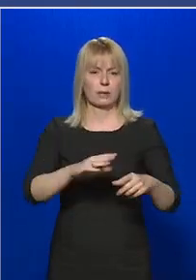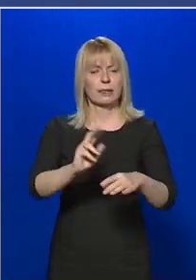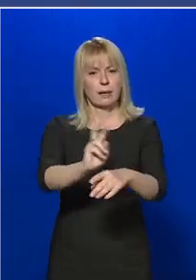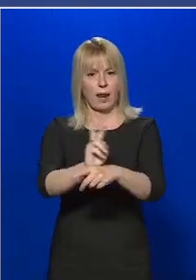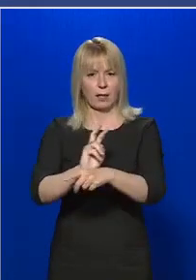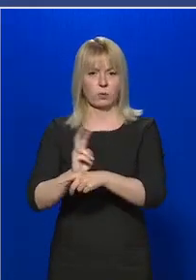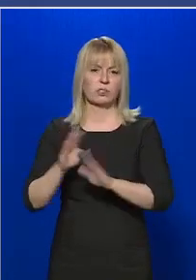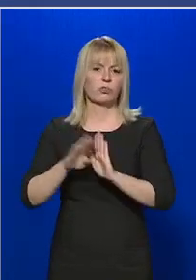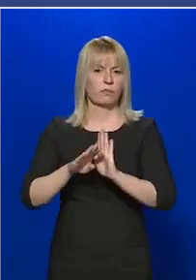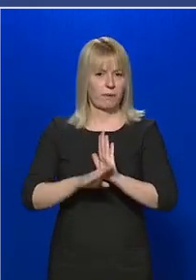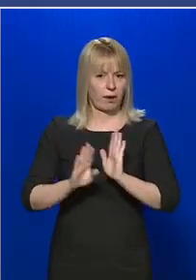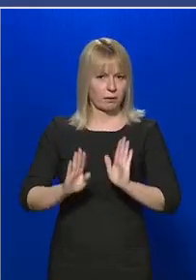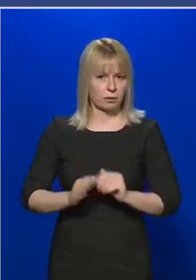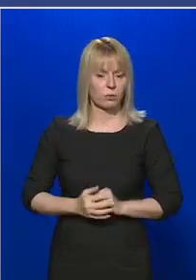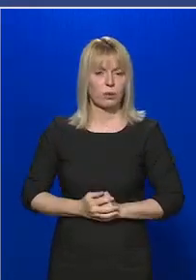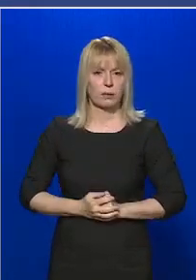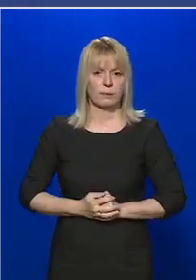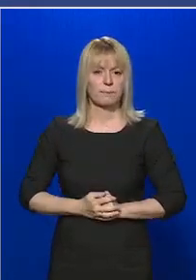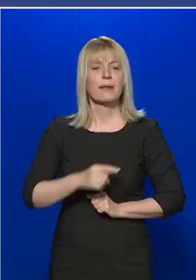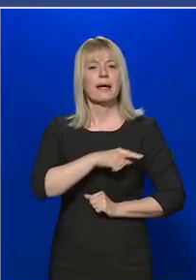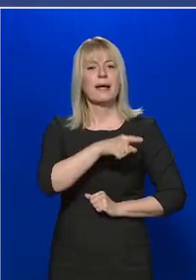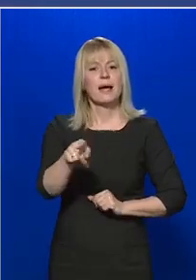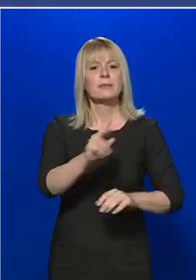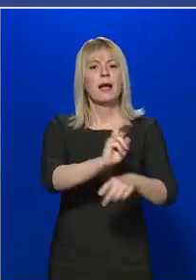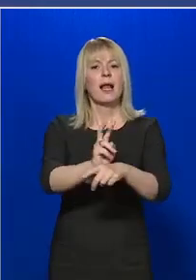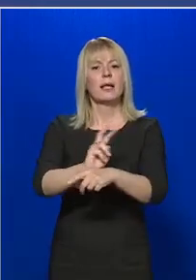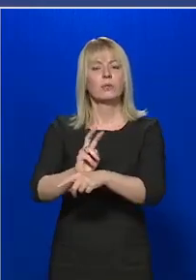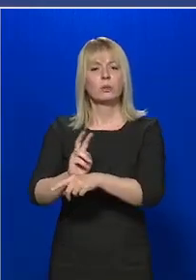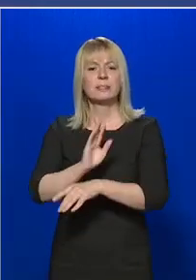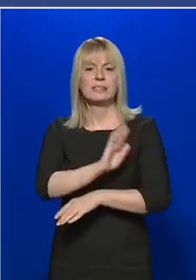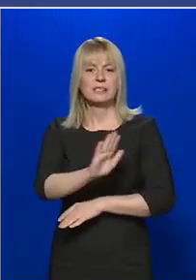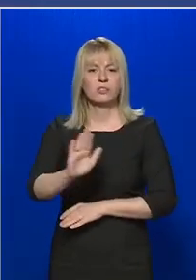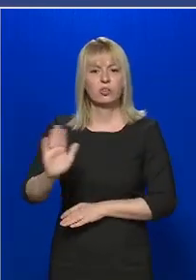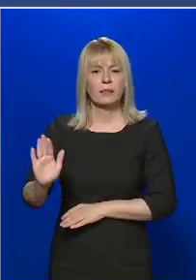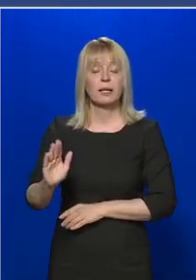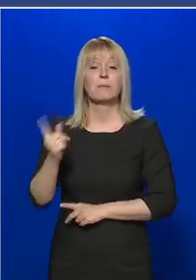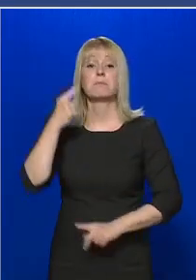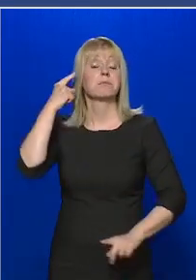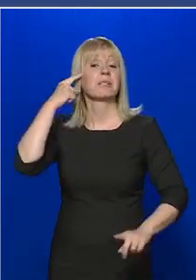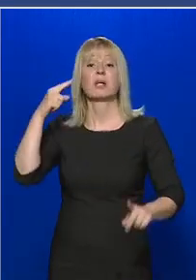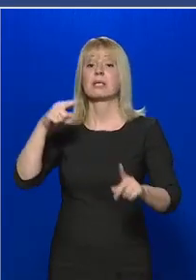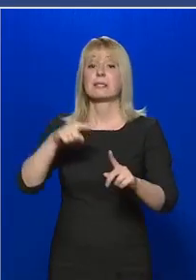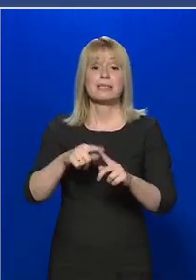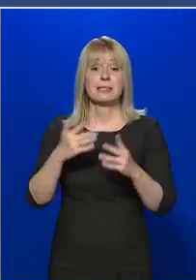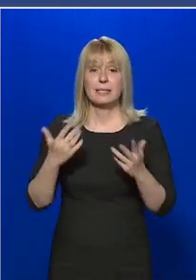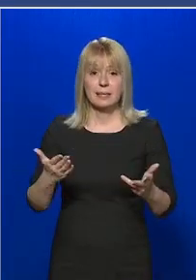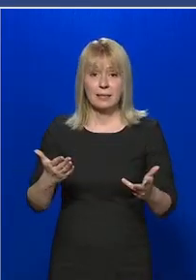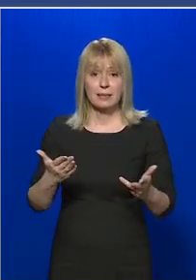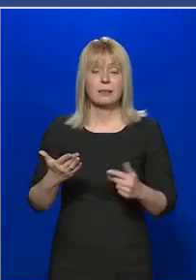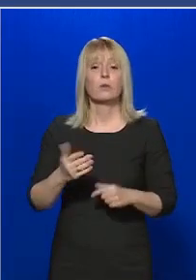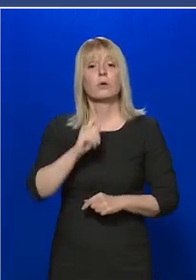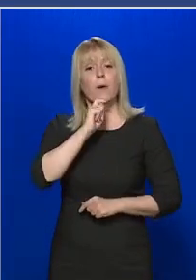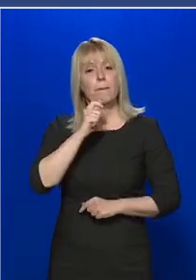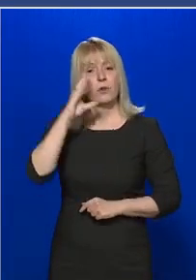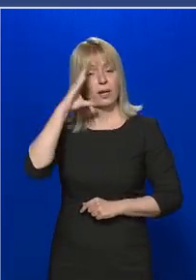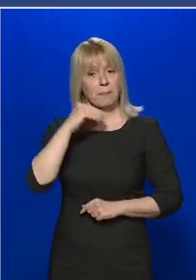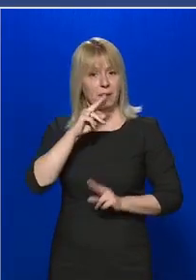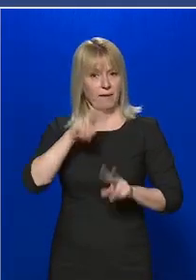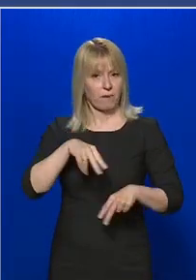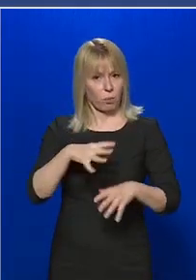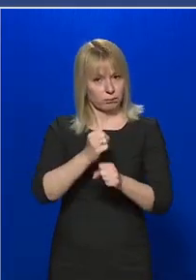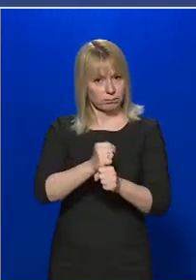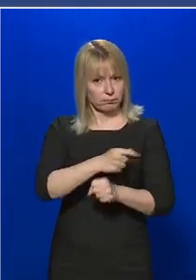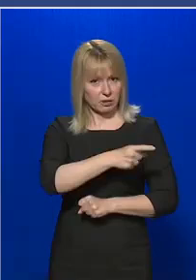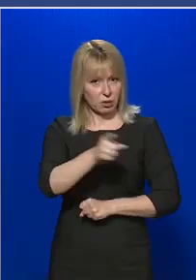ellenőrzési feladatokat. Ezeknek az ellenőrzéseknek alapvetően azt a cél kell szolgálnia, hogy a magyar emberek valóban